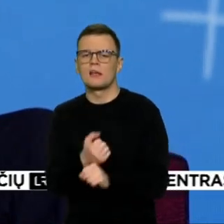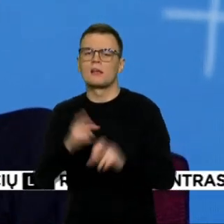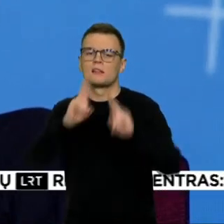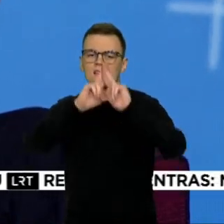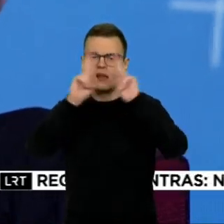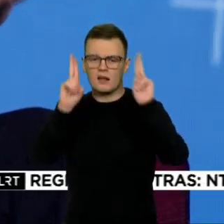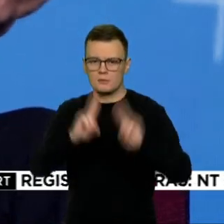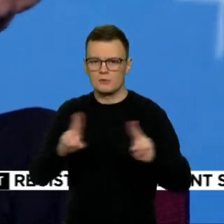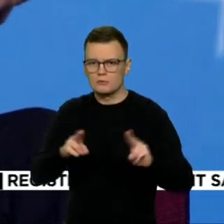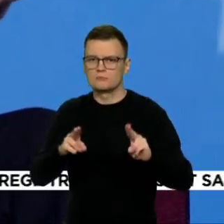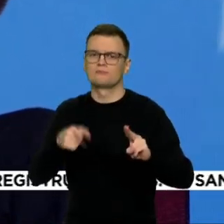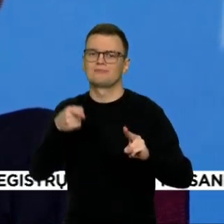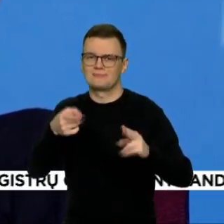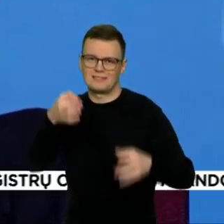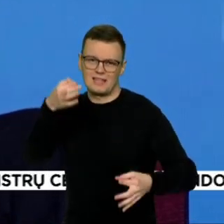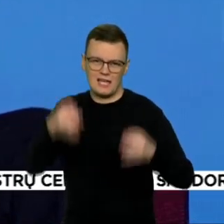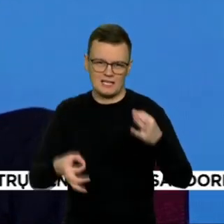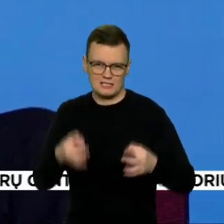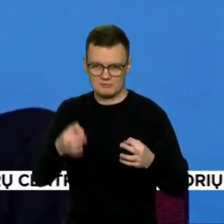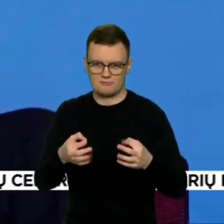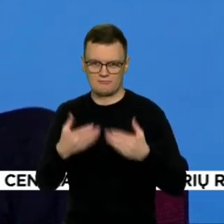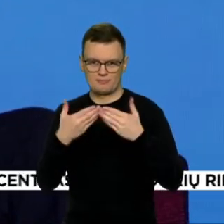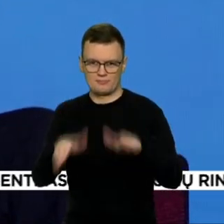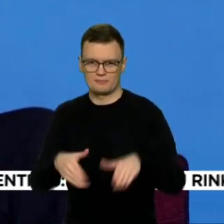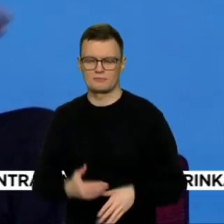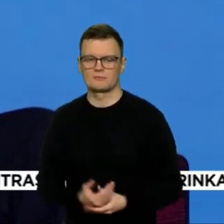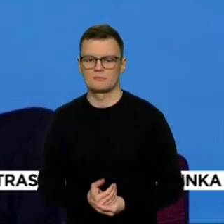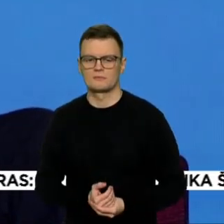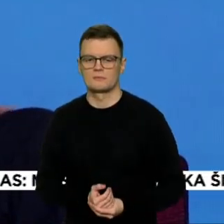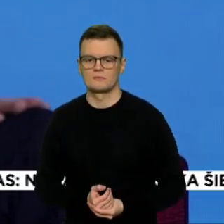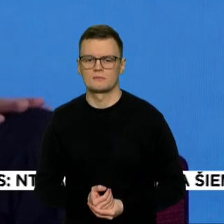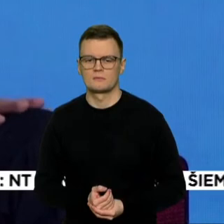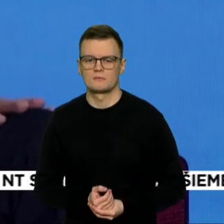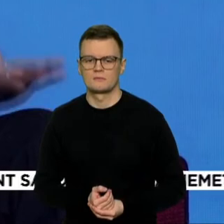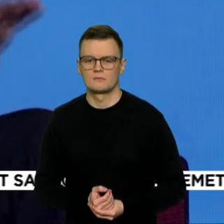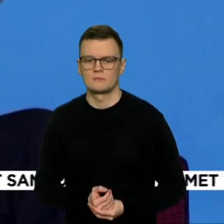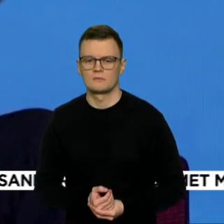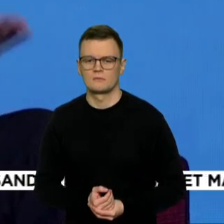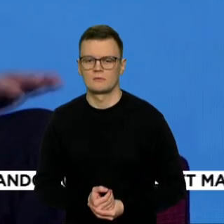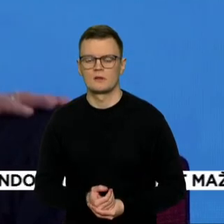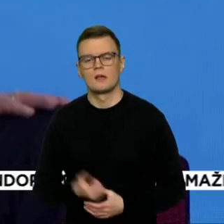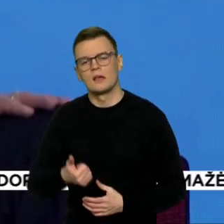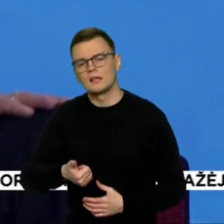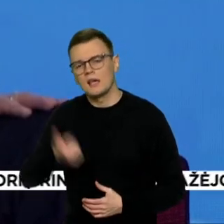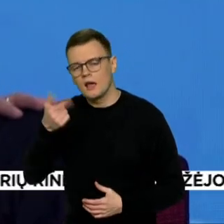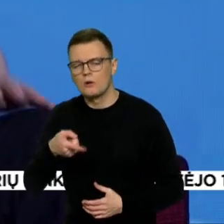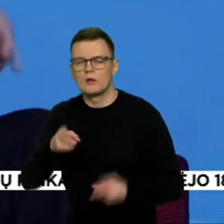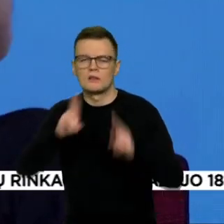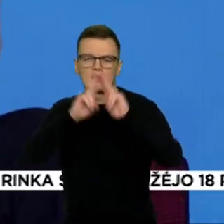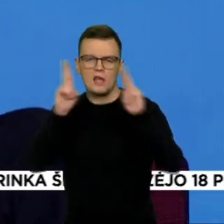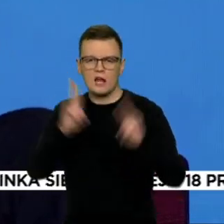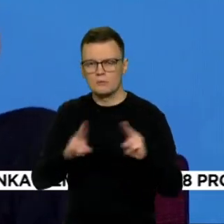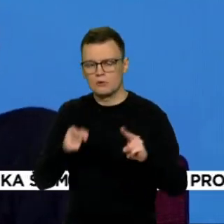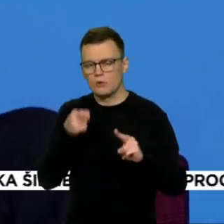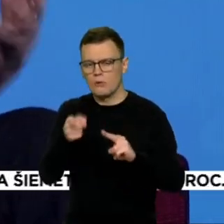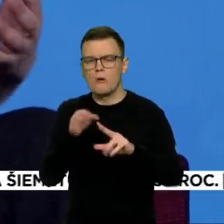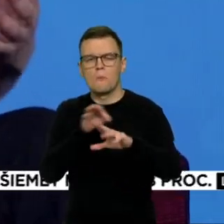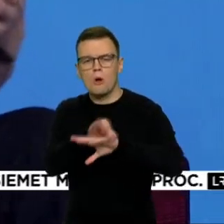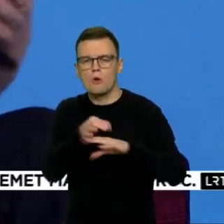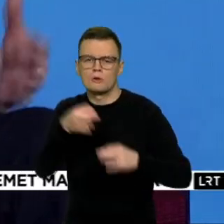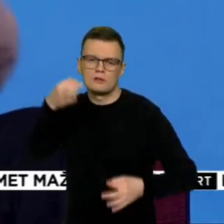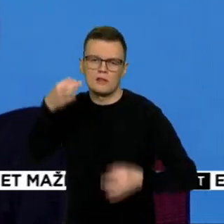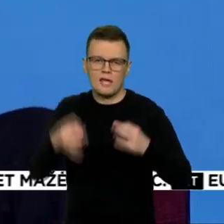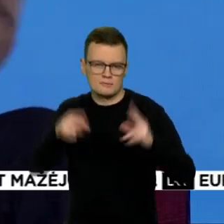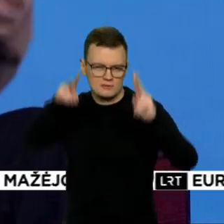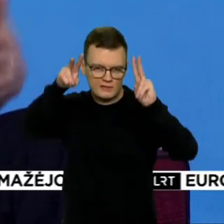Karo nusikaltimus genocida nusikaltimus žmoniškumui geriausia atirti per tarptautinį baudžiomą įteismą. Tai tarptautinė ir nepriklausoma